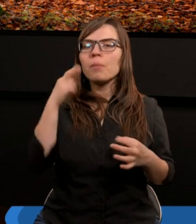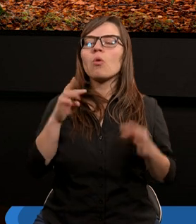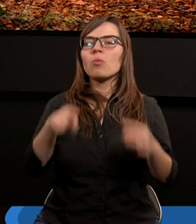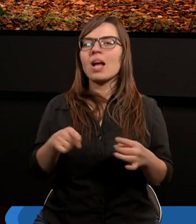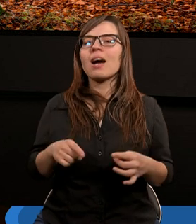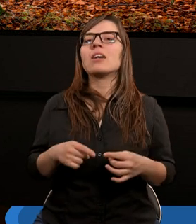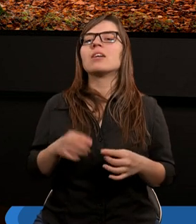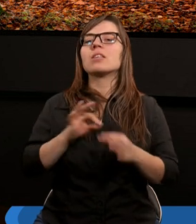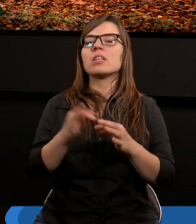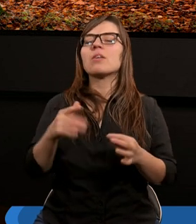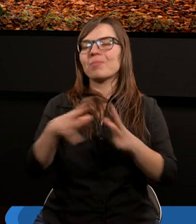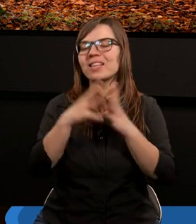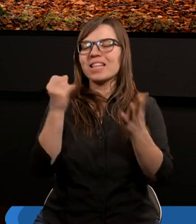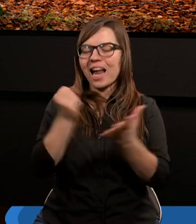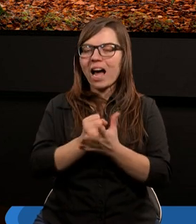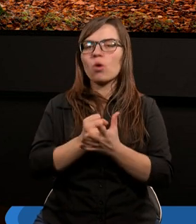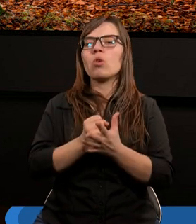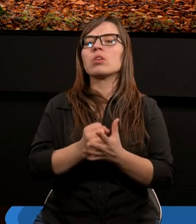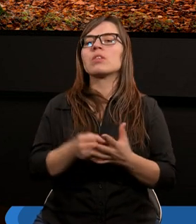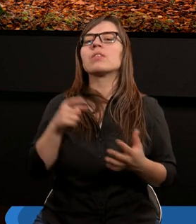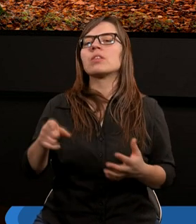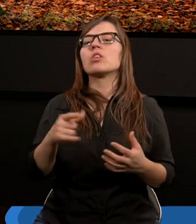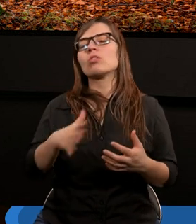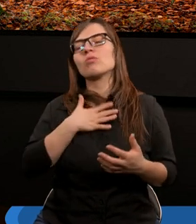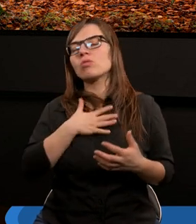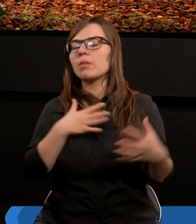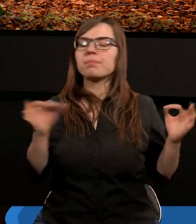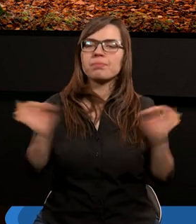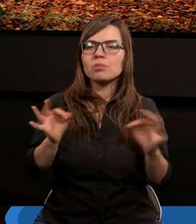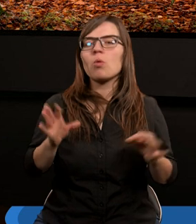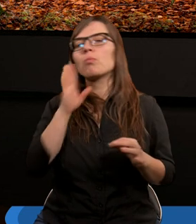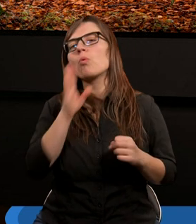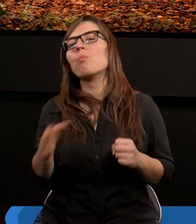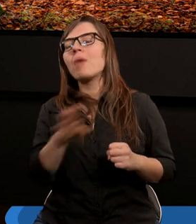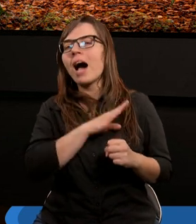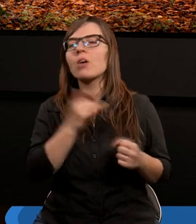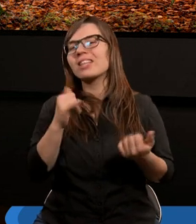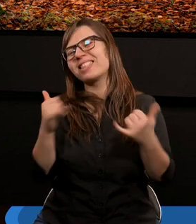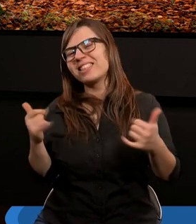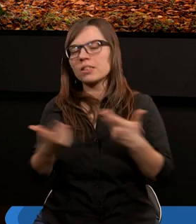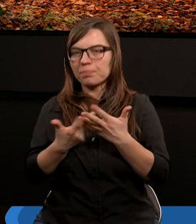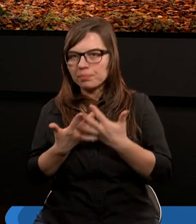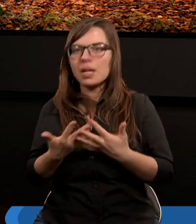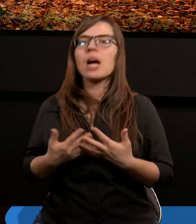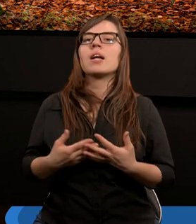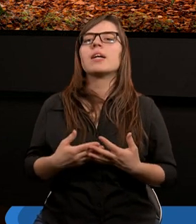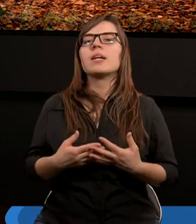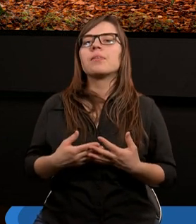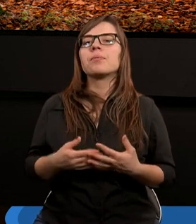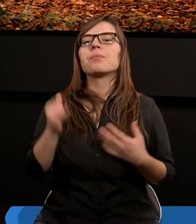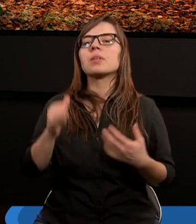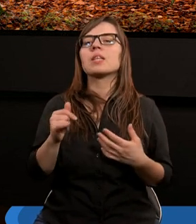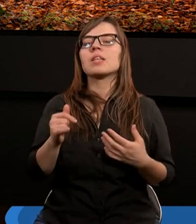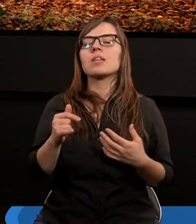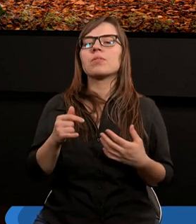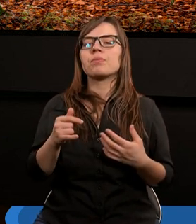zakon, gdy przyszedł zakon, to strasznie się poczułem, umarłem wprost i tak dalej. I